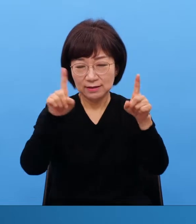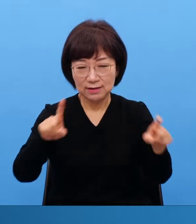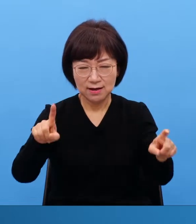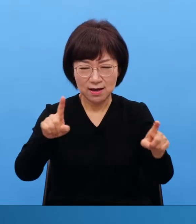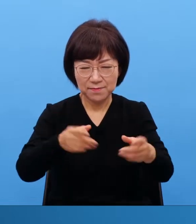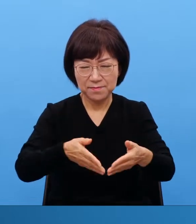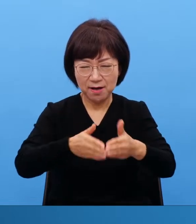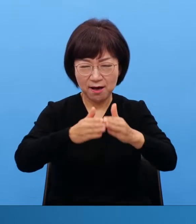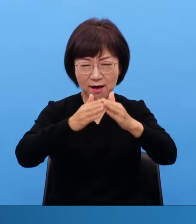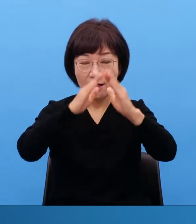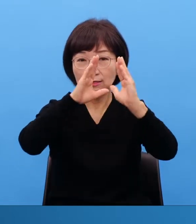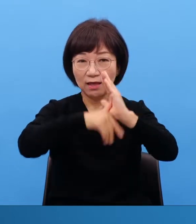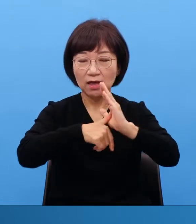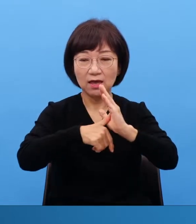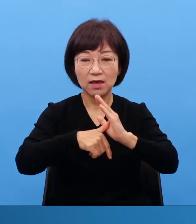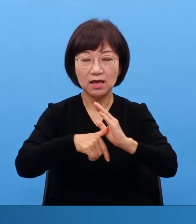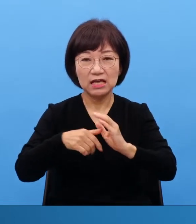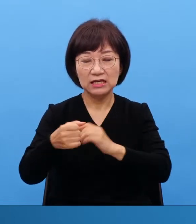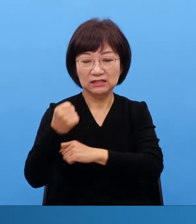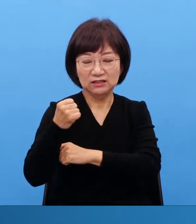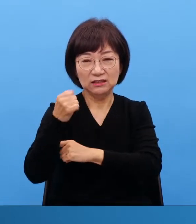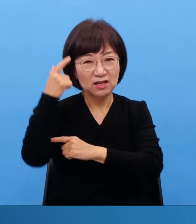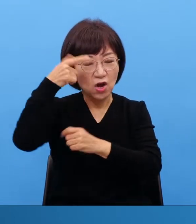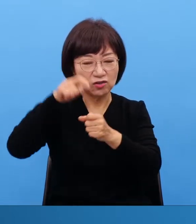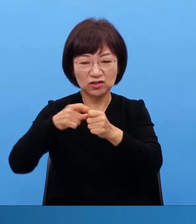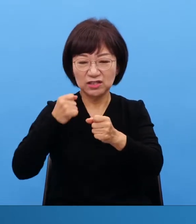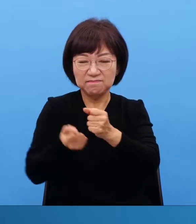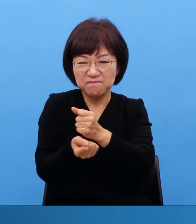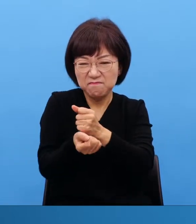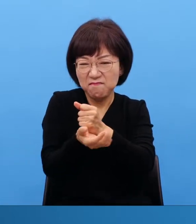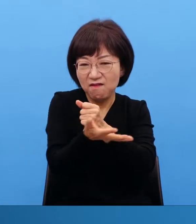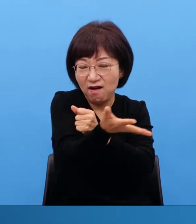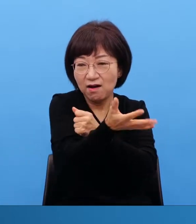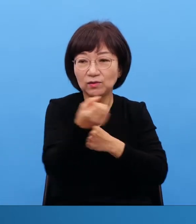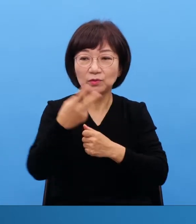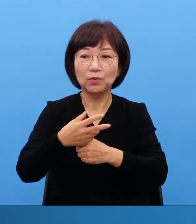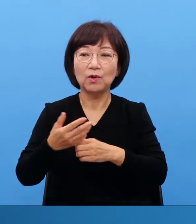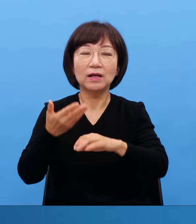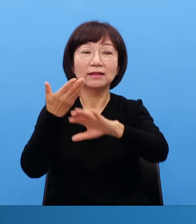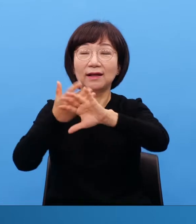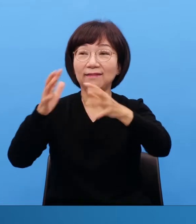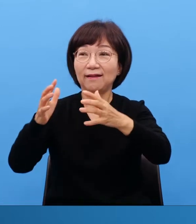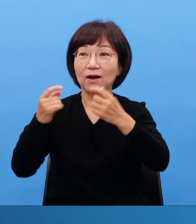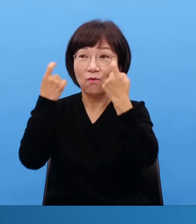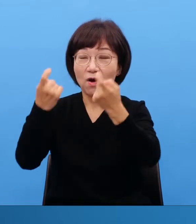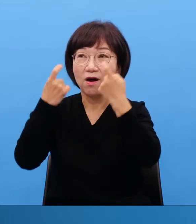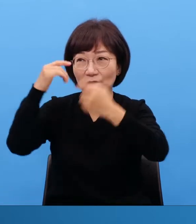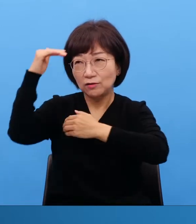영향력을 발휘하고 거기에 관광, 문화 다 포함되어 있는 겁니다